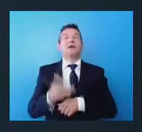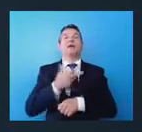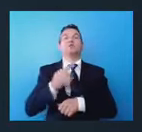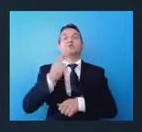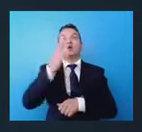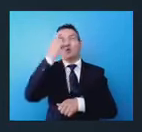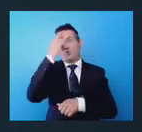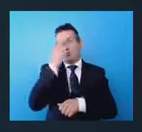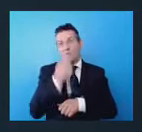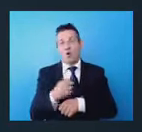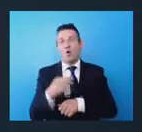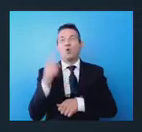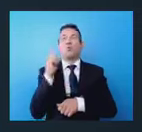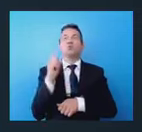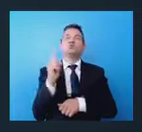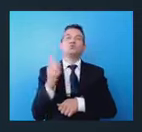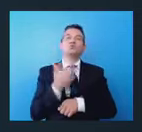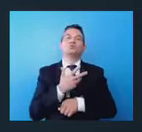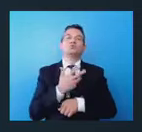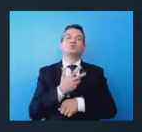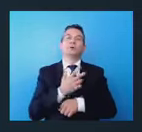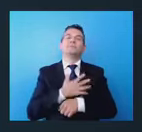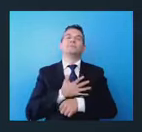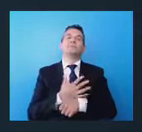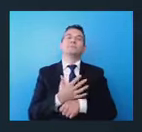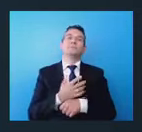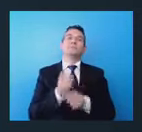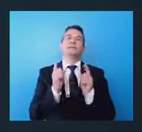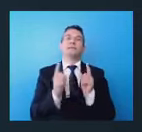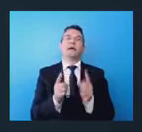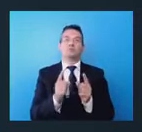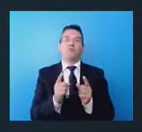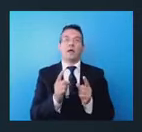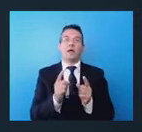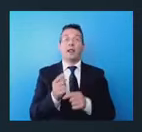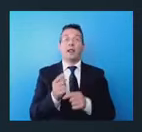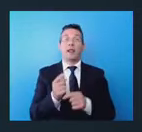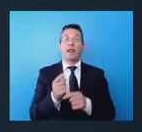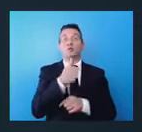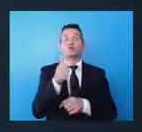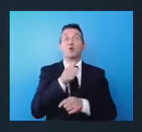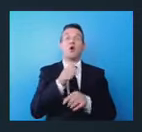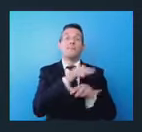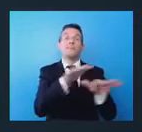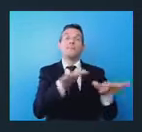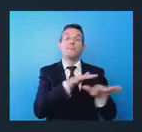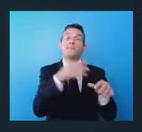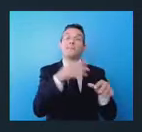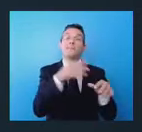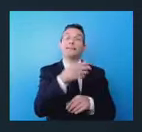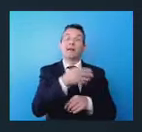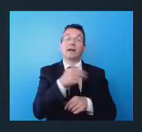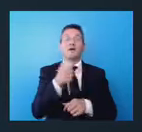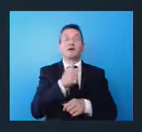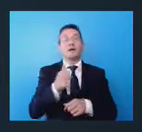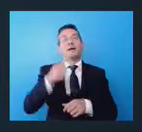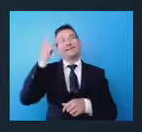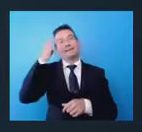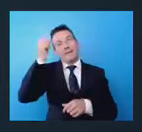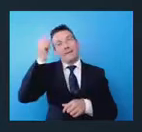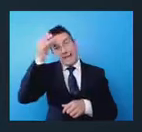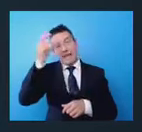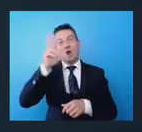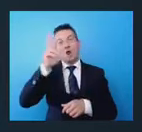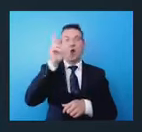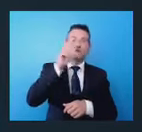naturale non soltanto nel Mediterraneo ma anche in termini di sapere, conoscenza, capacità produttiva che può in